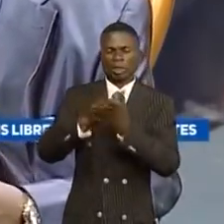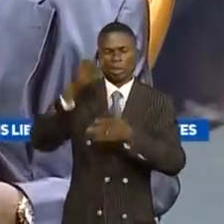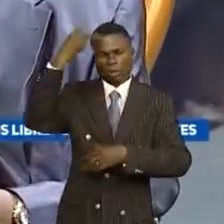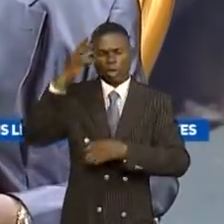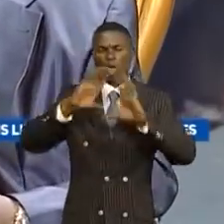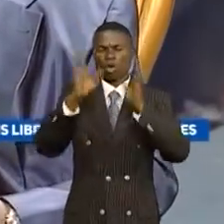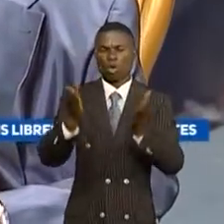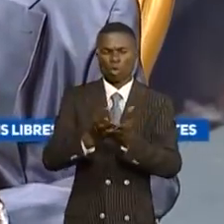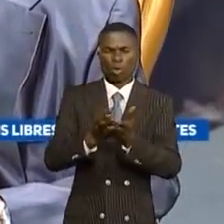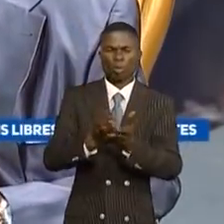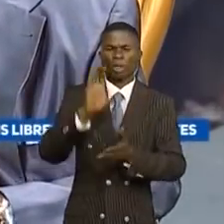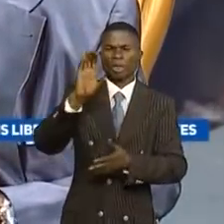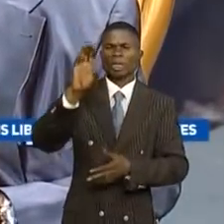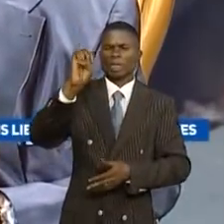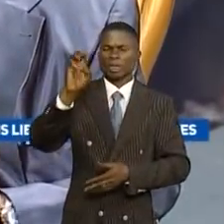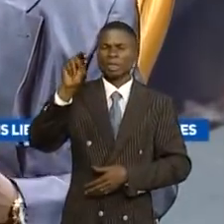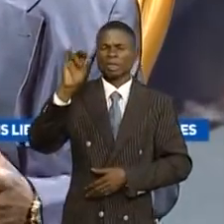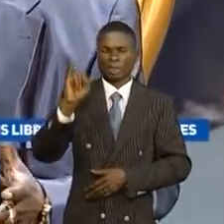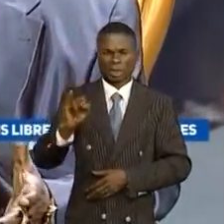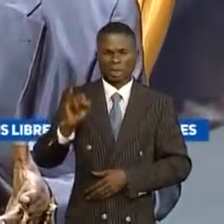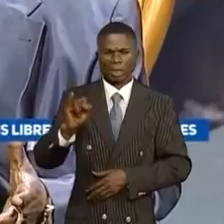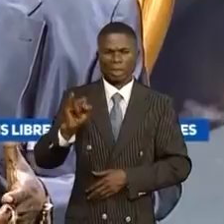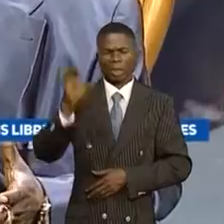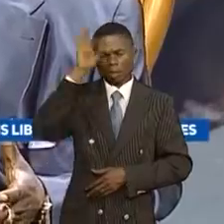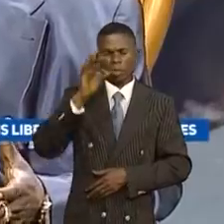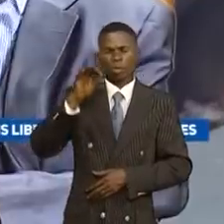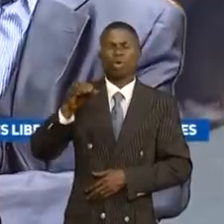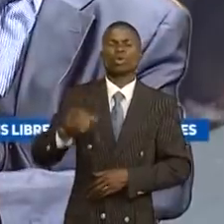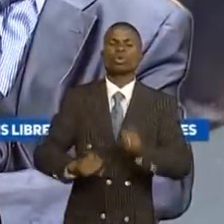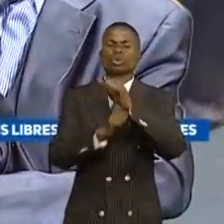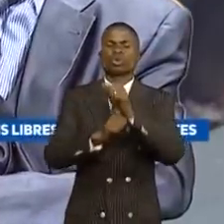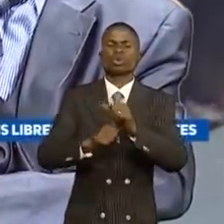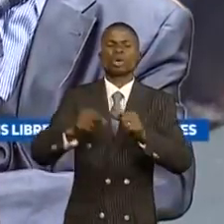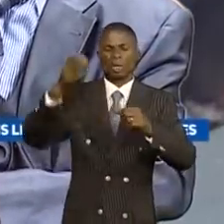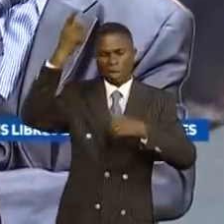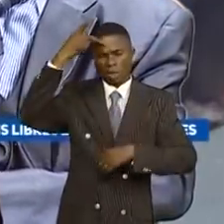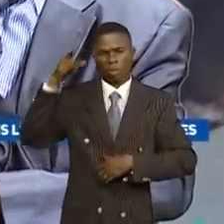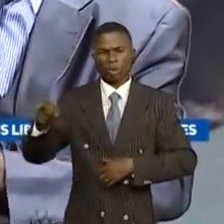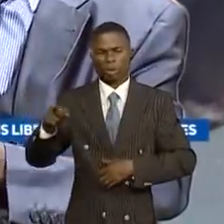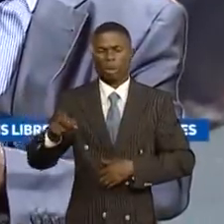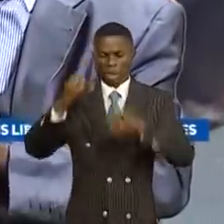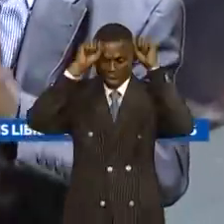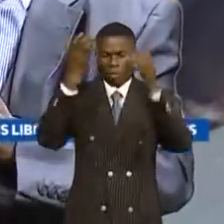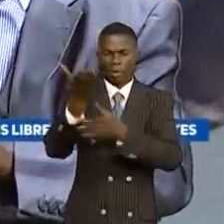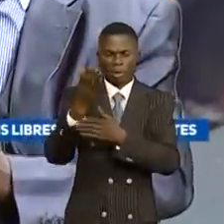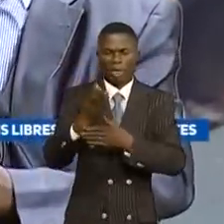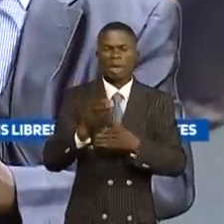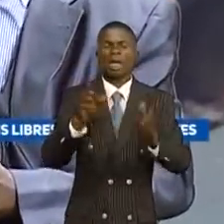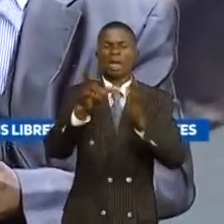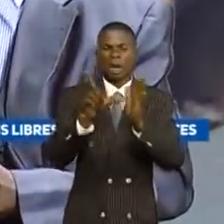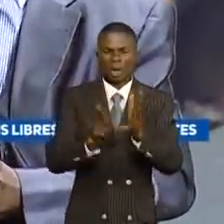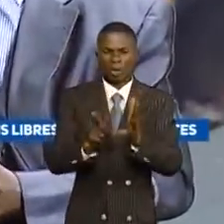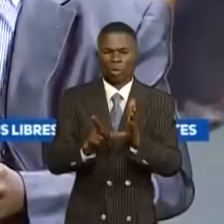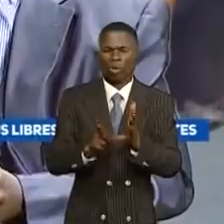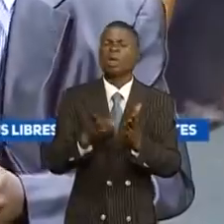commission électorale indépendante, le pouvoir de l'inviteur, au profit de la classe politique. Le président de République a dit qu faut respecter le procédure crédible et